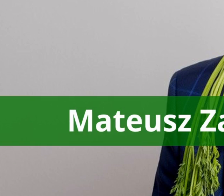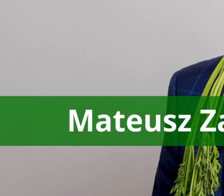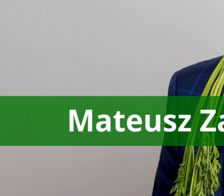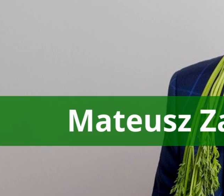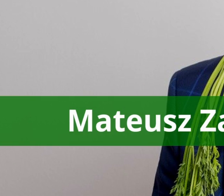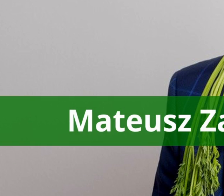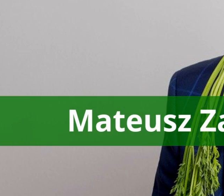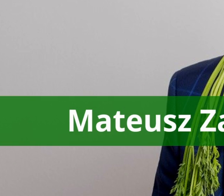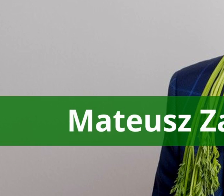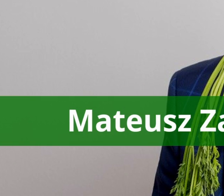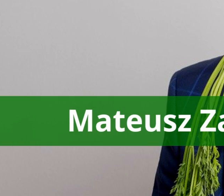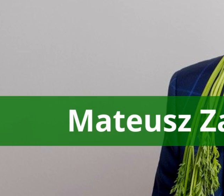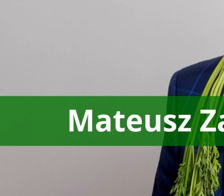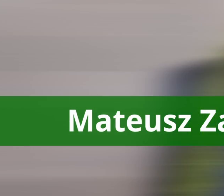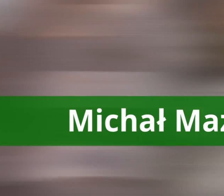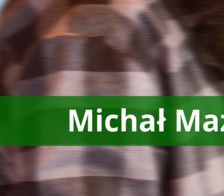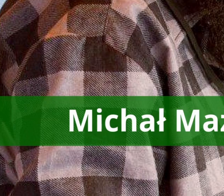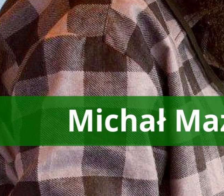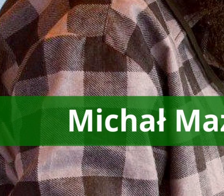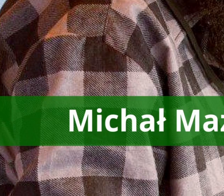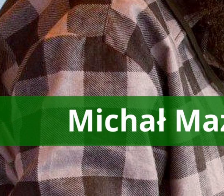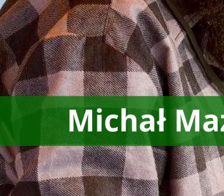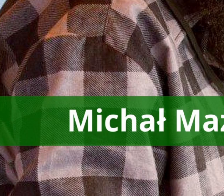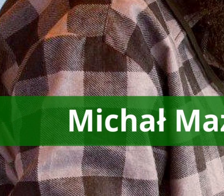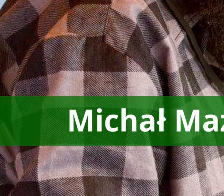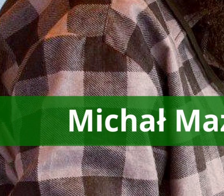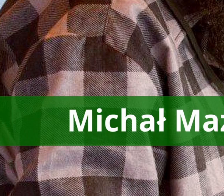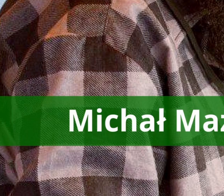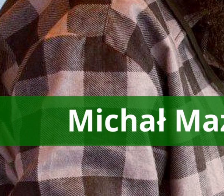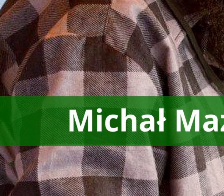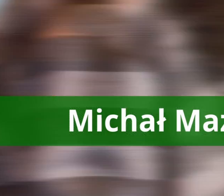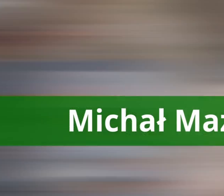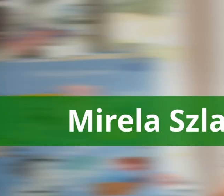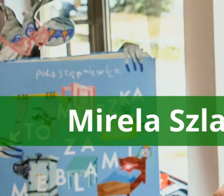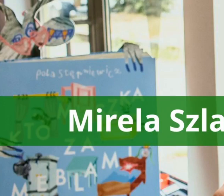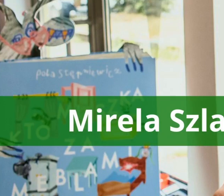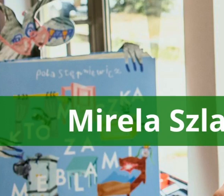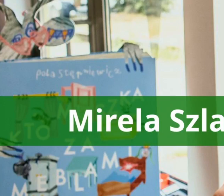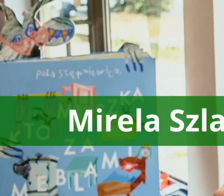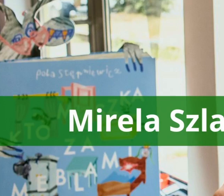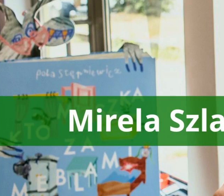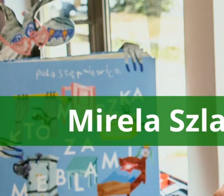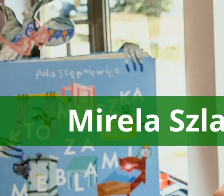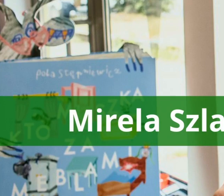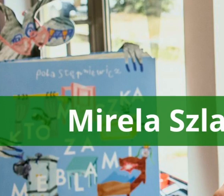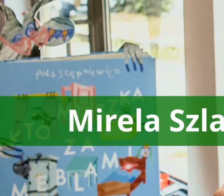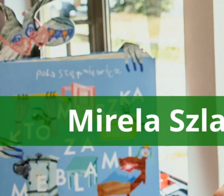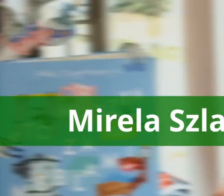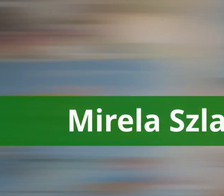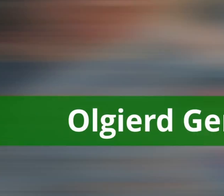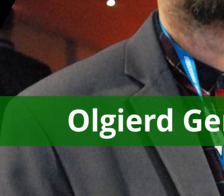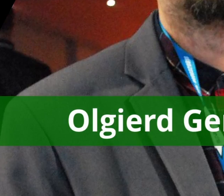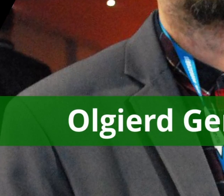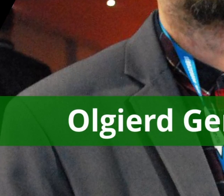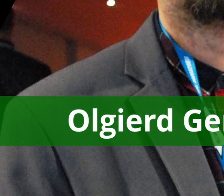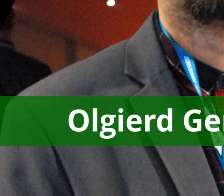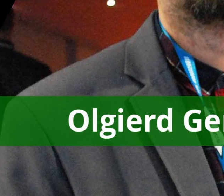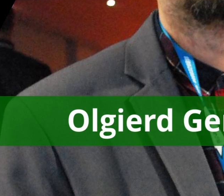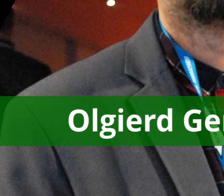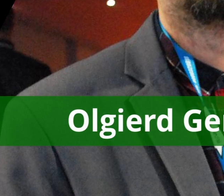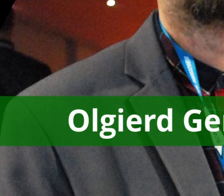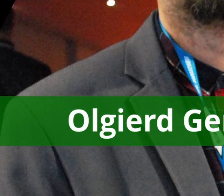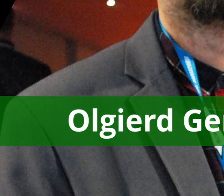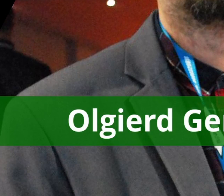chcą pomagać dzisiaj, już z daleka hałas miasta. Słychać? Ludzie, ludzie, mówię